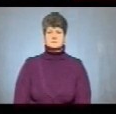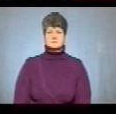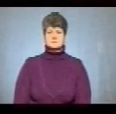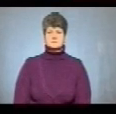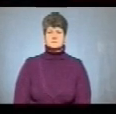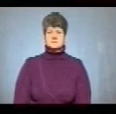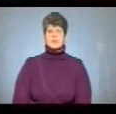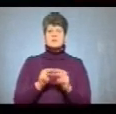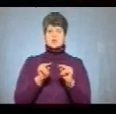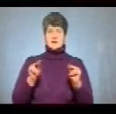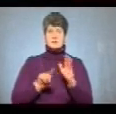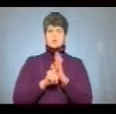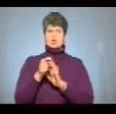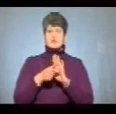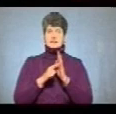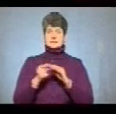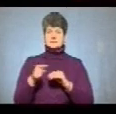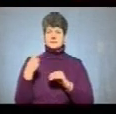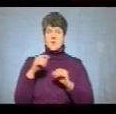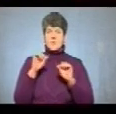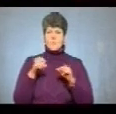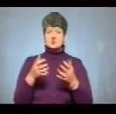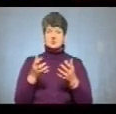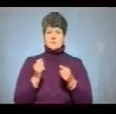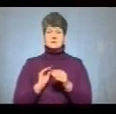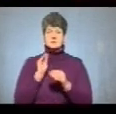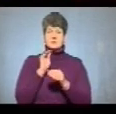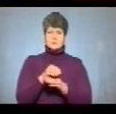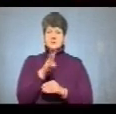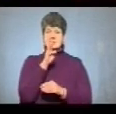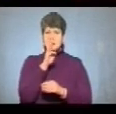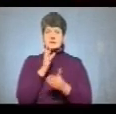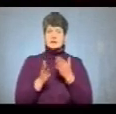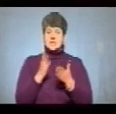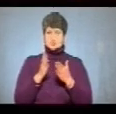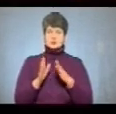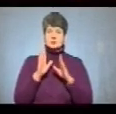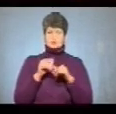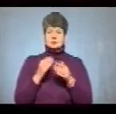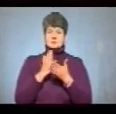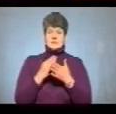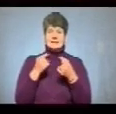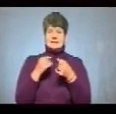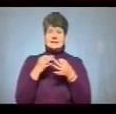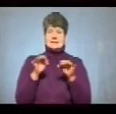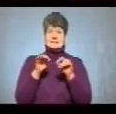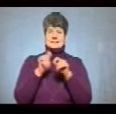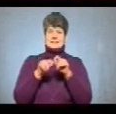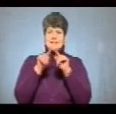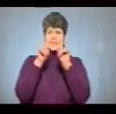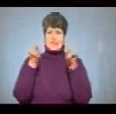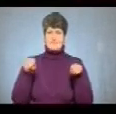Вчителі початкових класів Тернопільщини можуть отримати надбавку до зарплати, якщо пройдуть сертифікацію. Сьогодні розпочалась